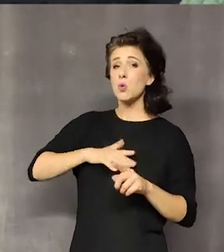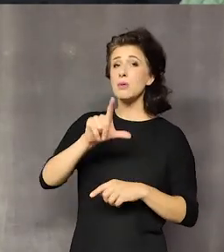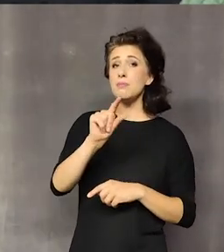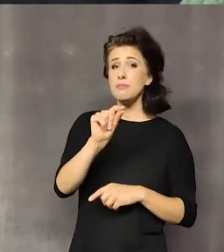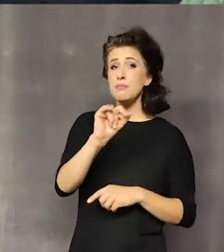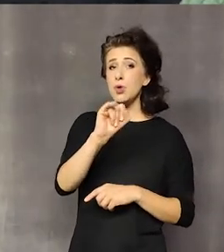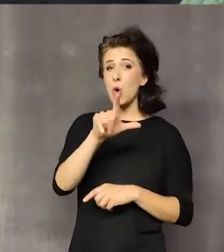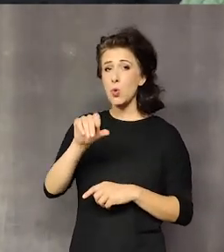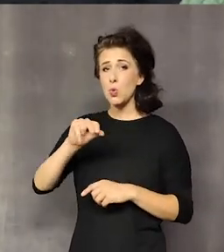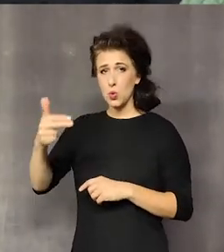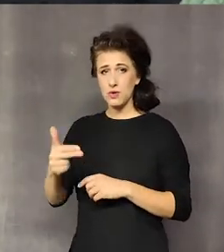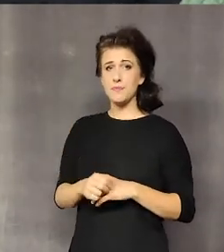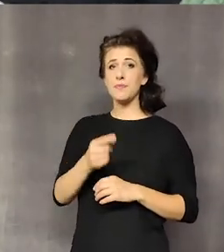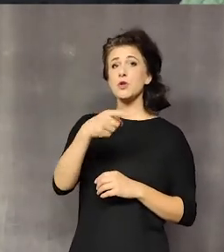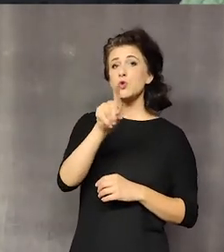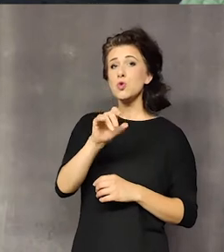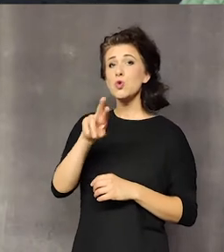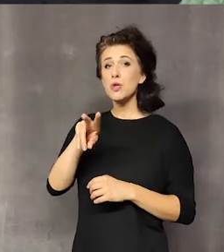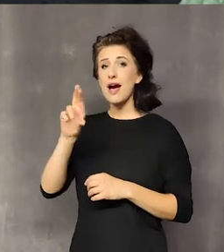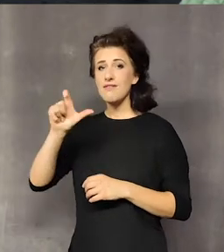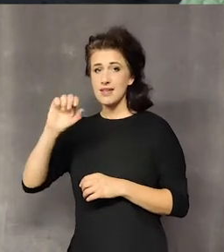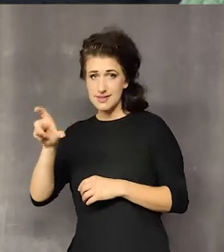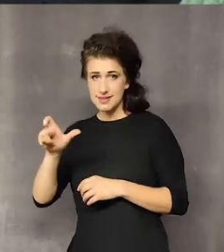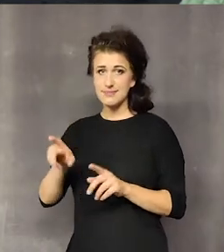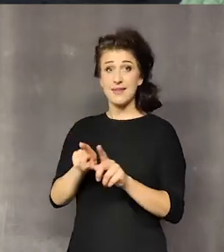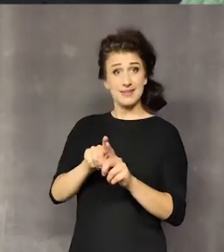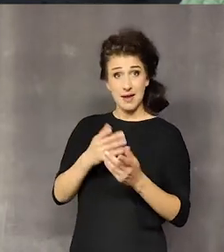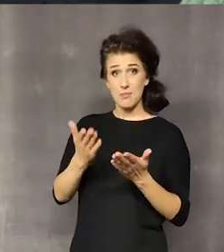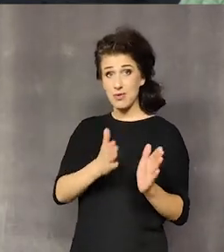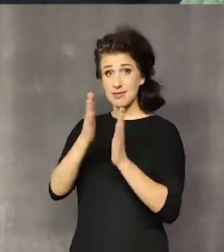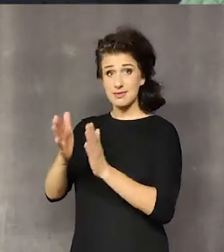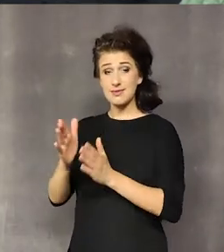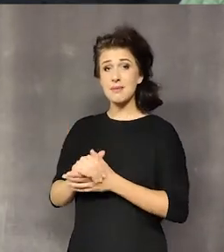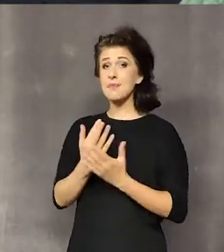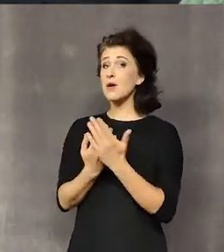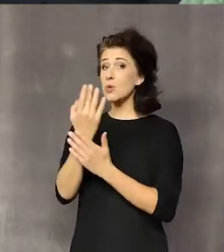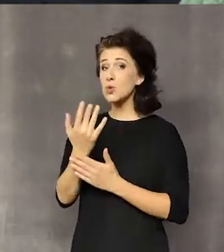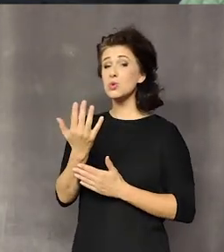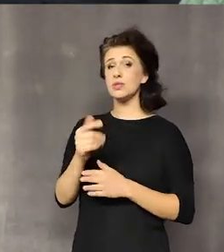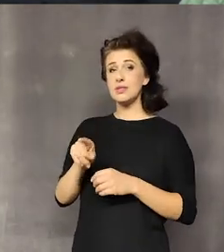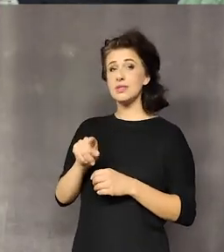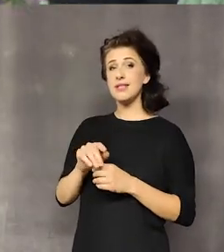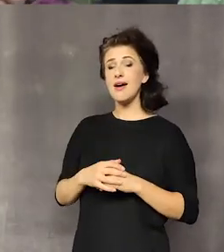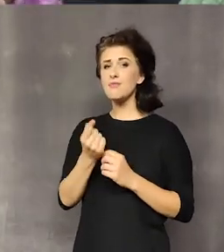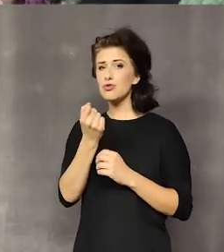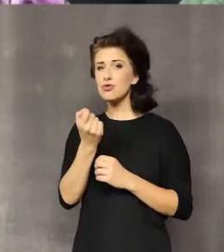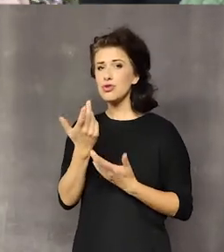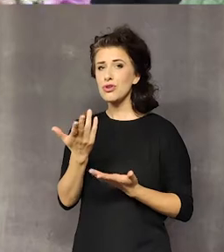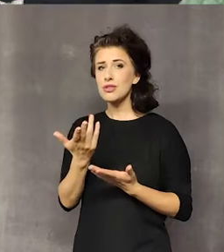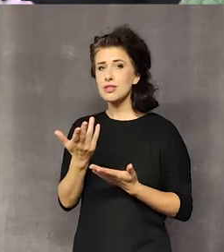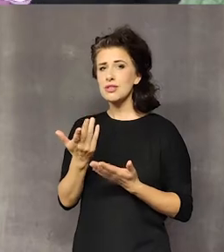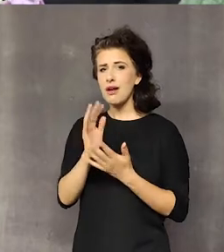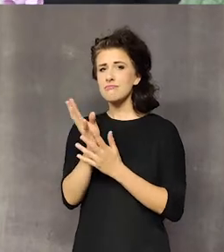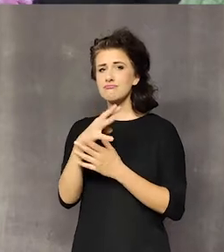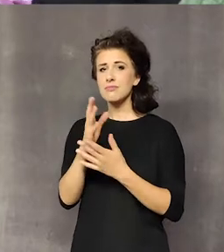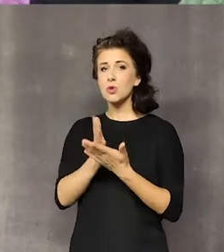Piołun, dziurawiec, następna roślina, która jest tutaj, ona jest rośliną uprawną, on troszkę nam przywiąt.